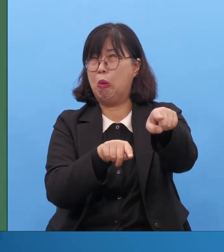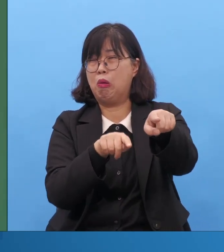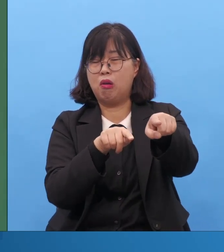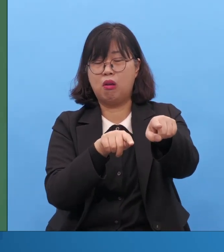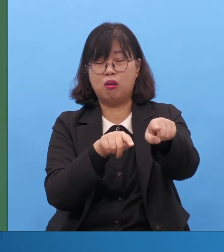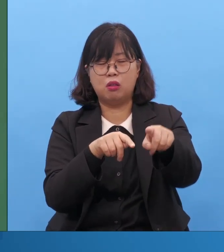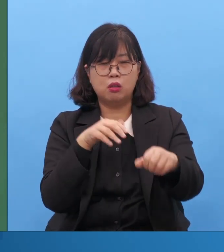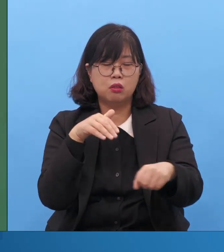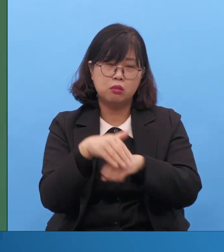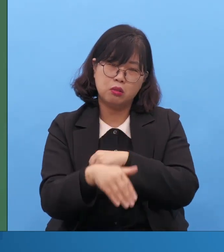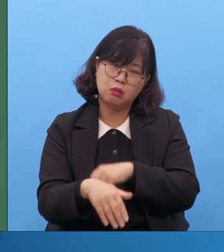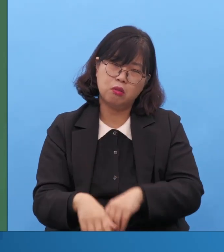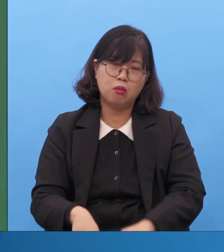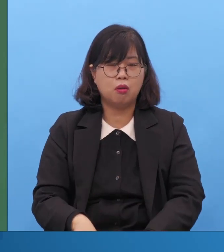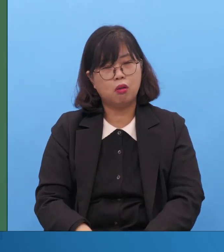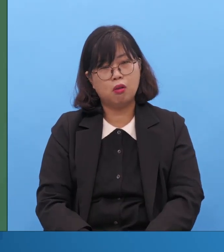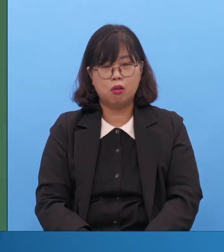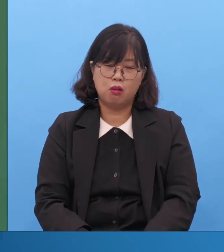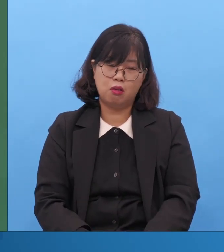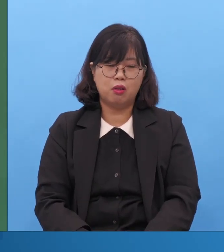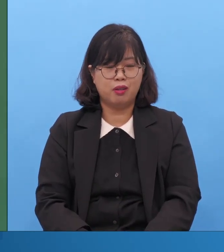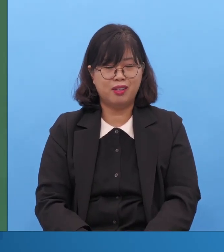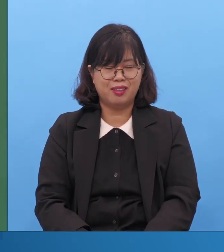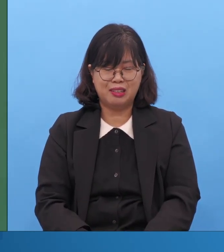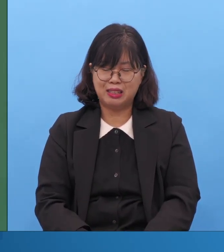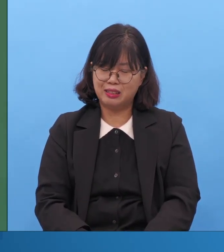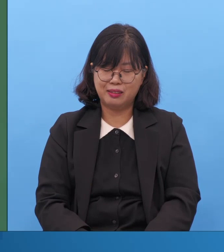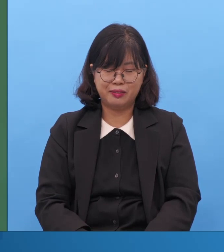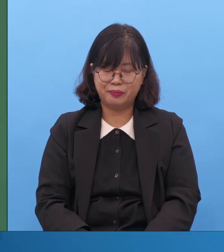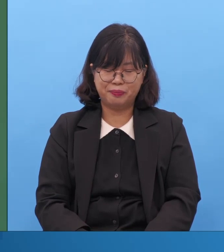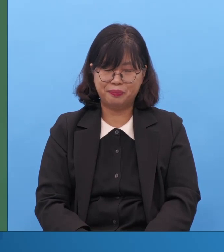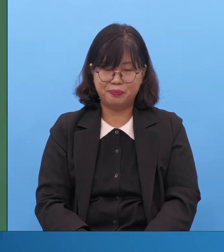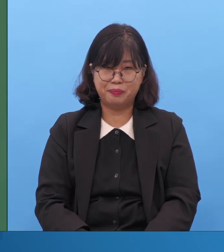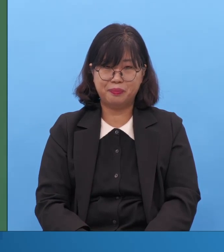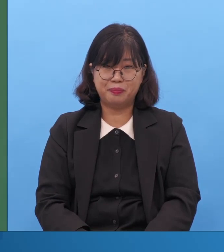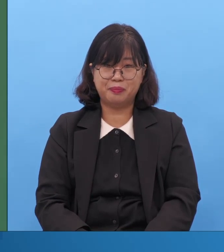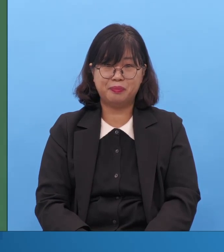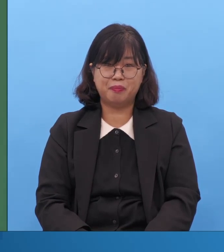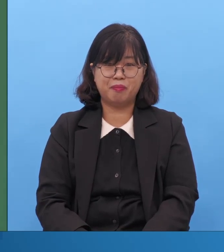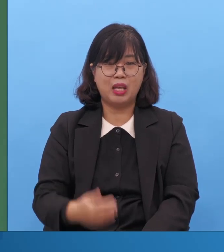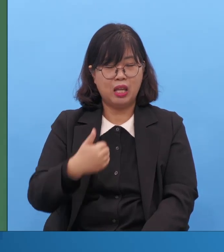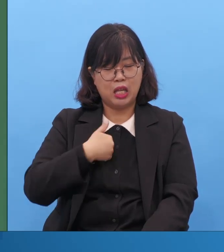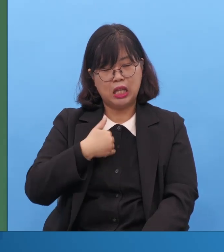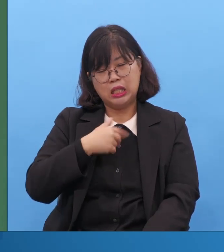못 죽어 왜냐 계속해 줘야 돼